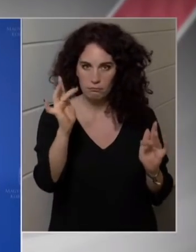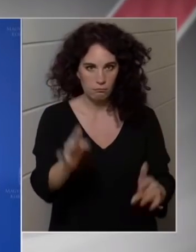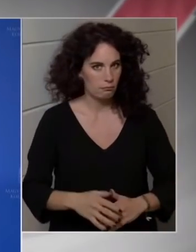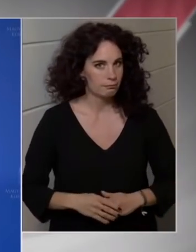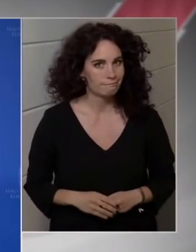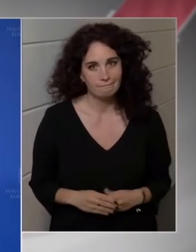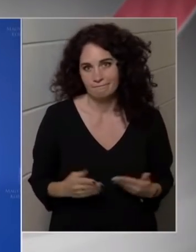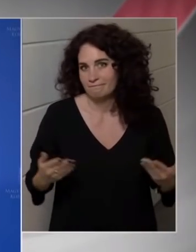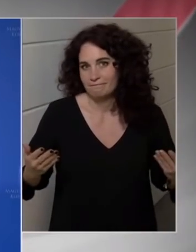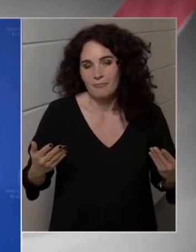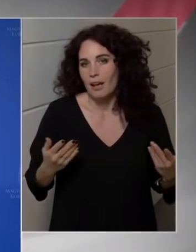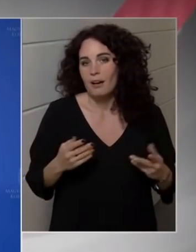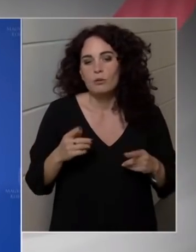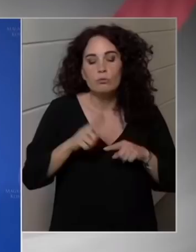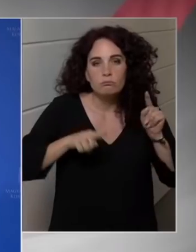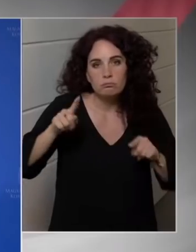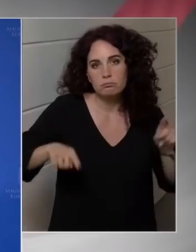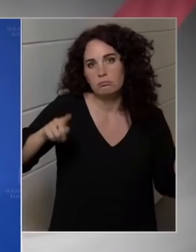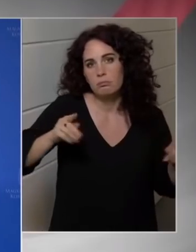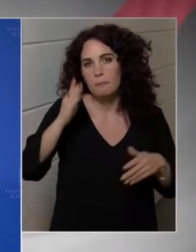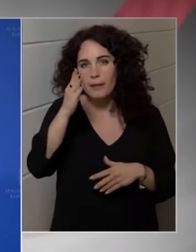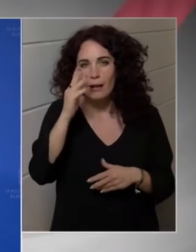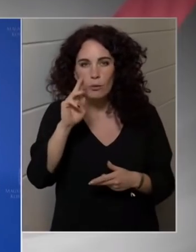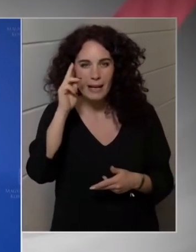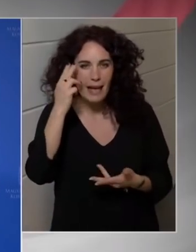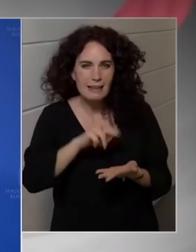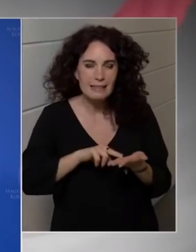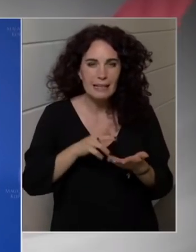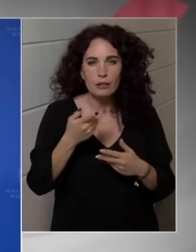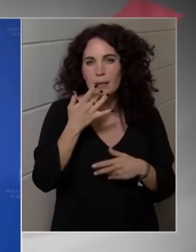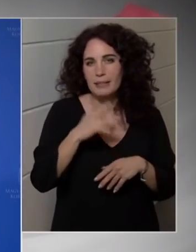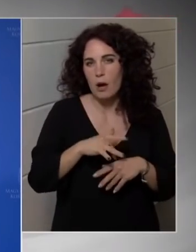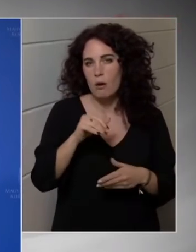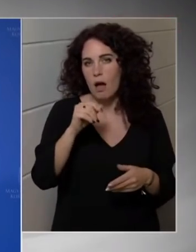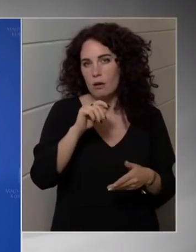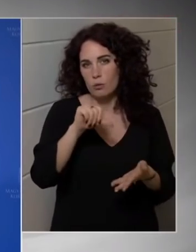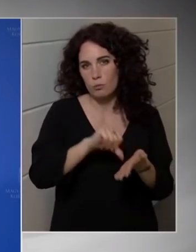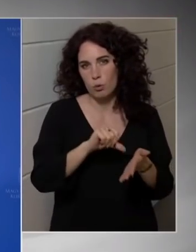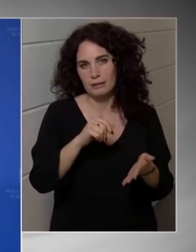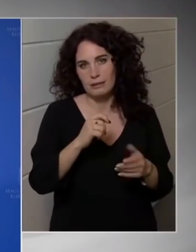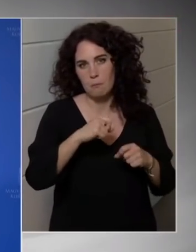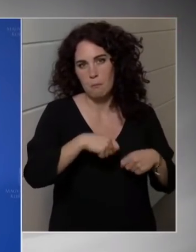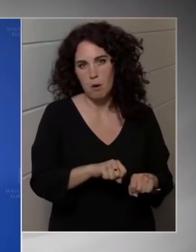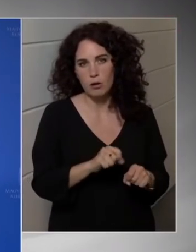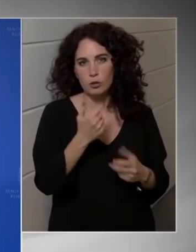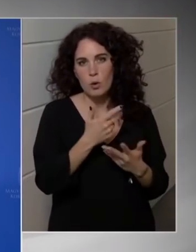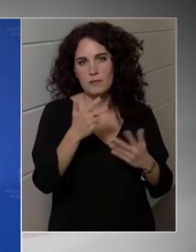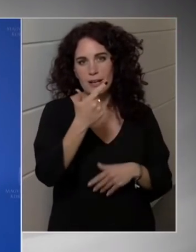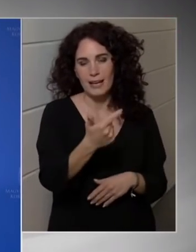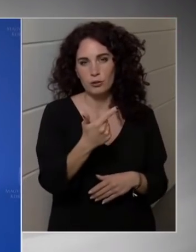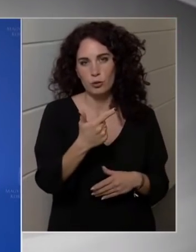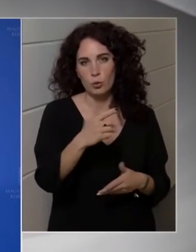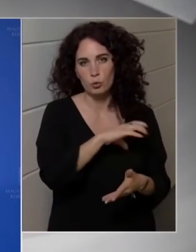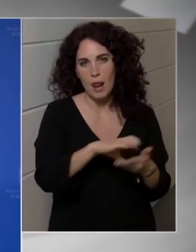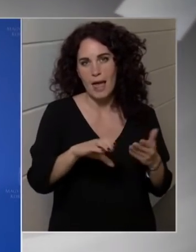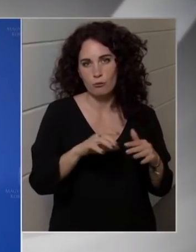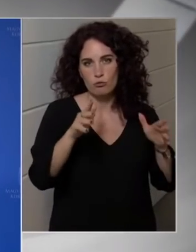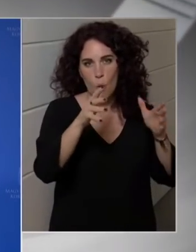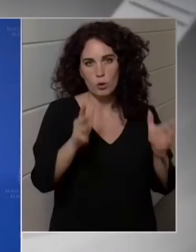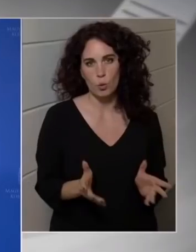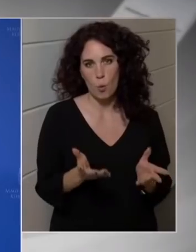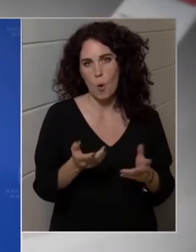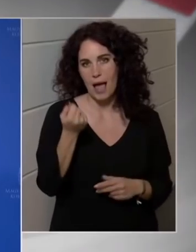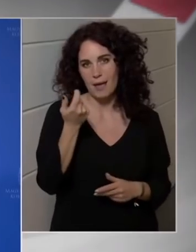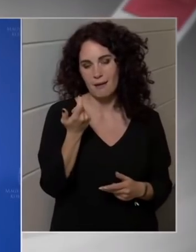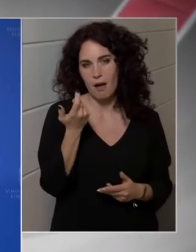tudja mondani, hogy pontosan mennyi lesz mondjuk az olaj ár, mennyi lesz energia ár, annak csagratulálni tudunk.